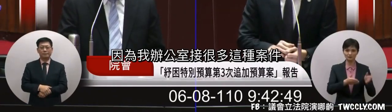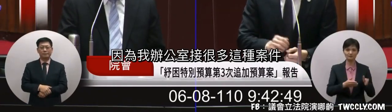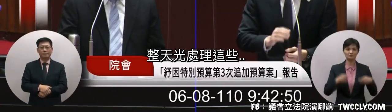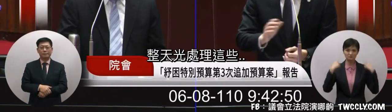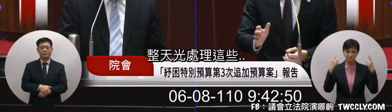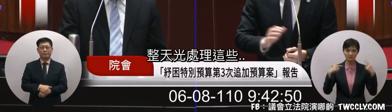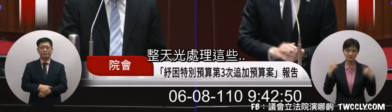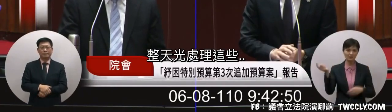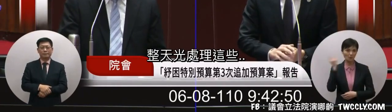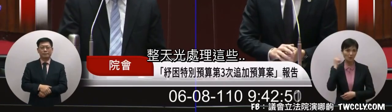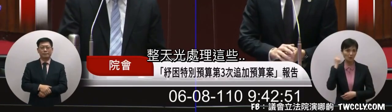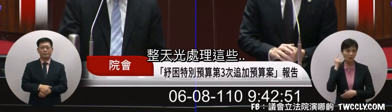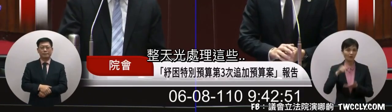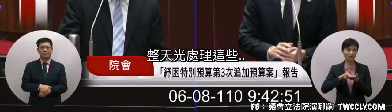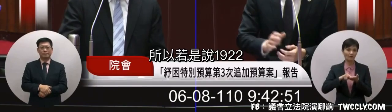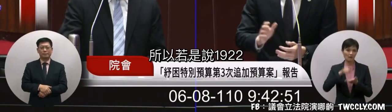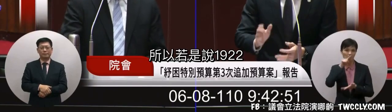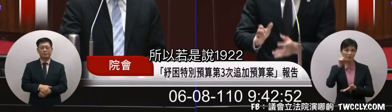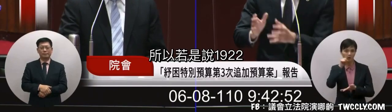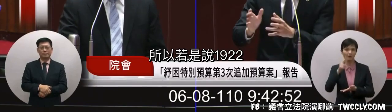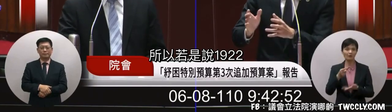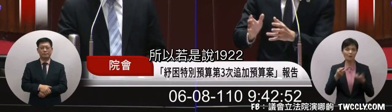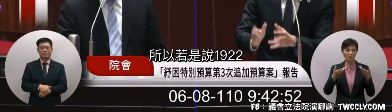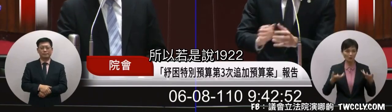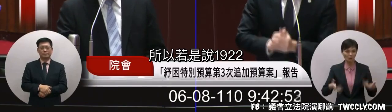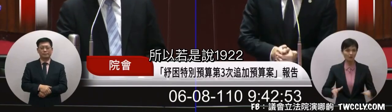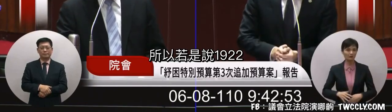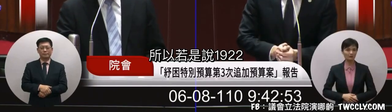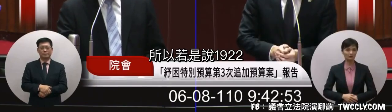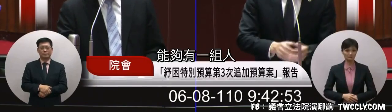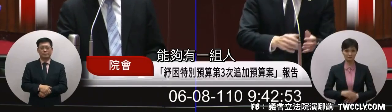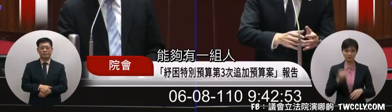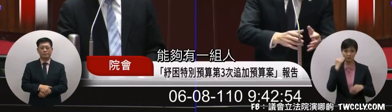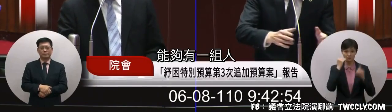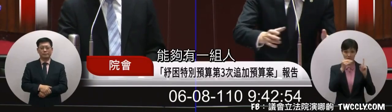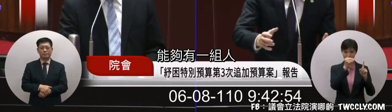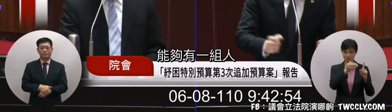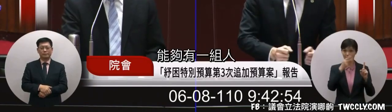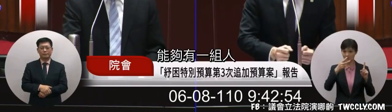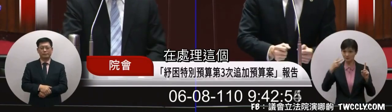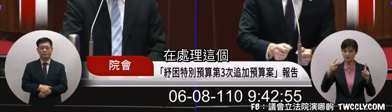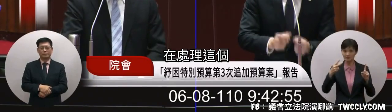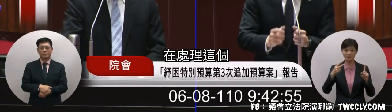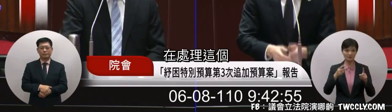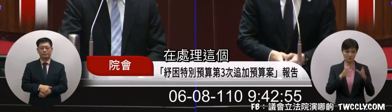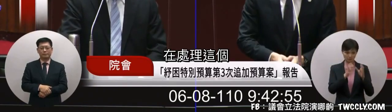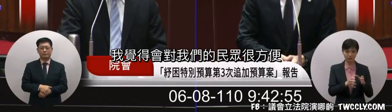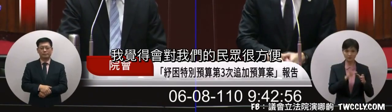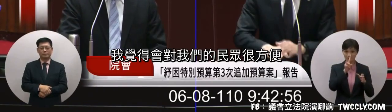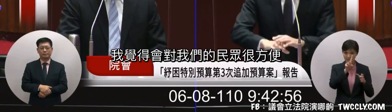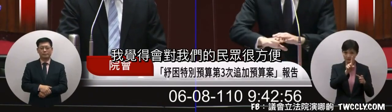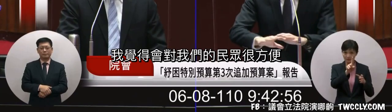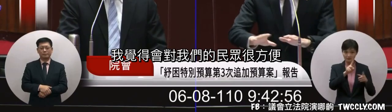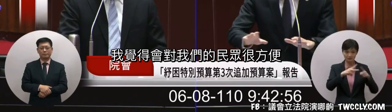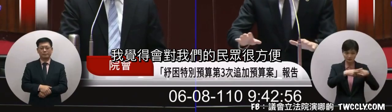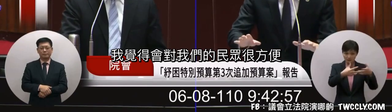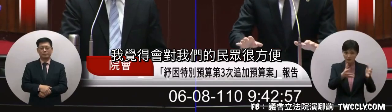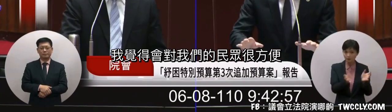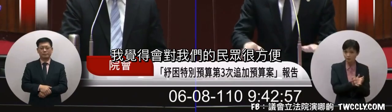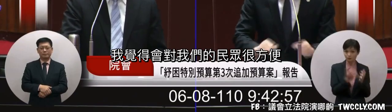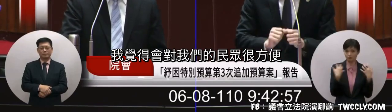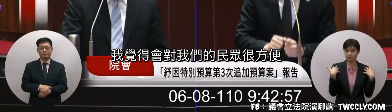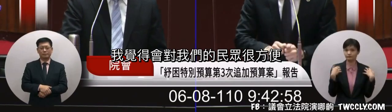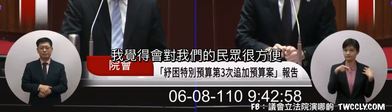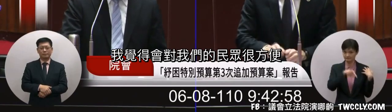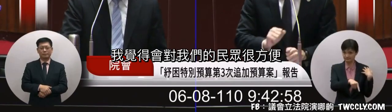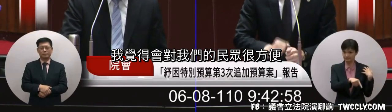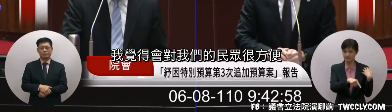案件整天只處理這些所以說如果說1922可以有一組人在處理這些我覺得會對